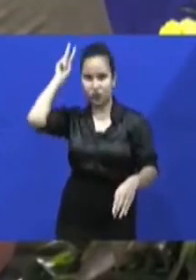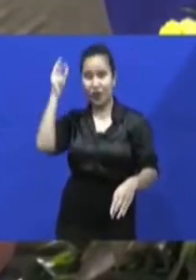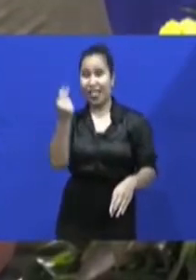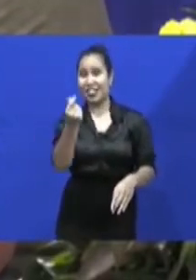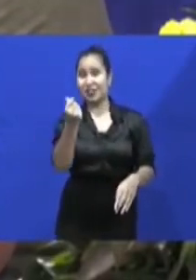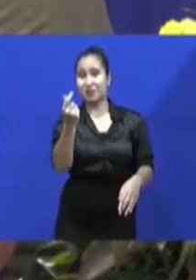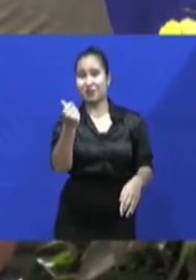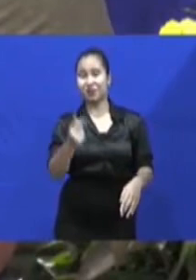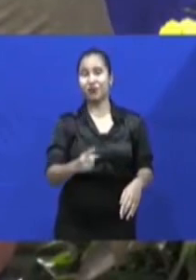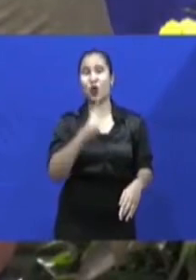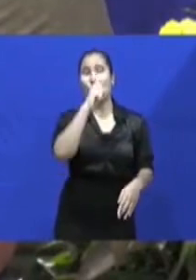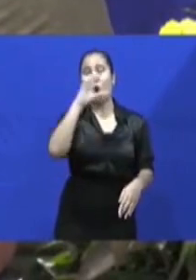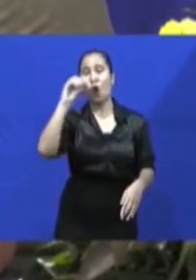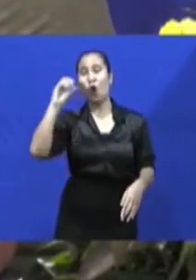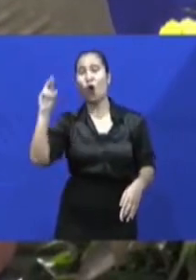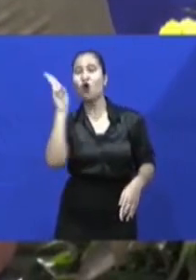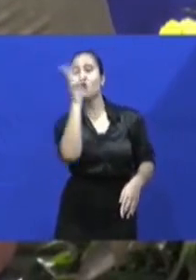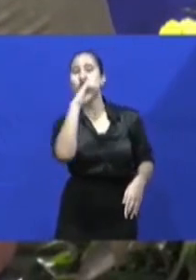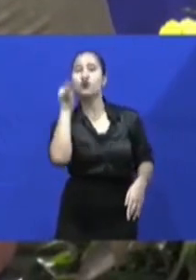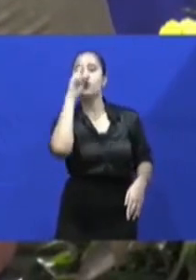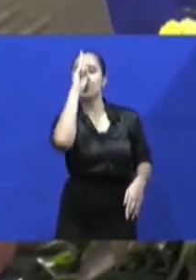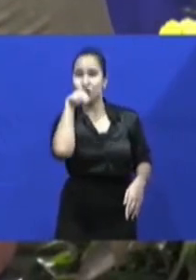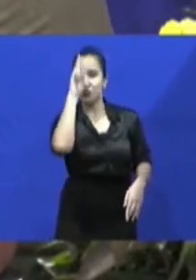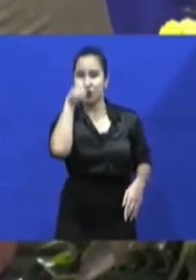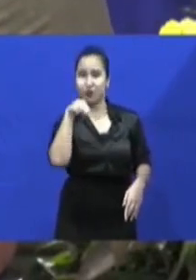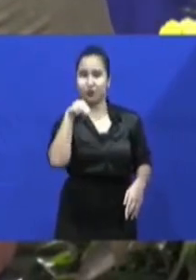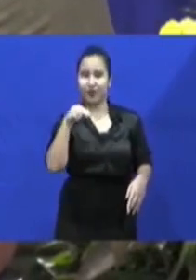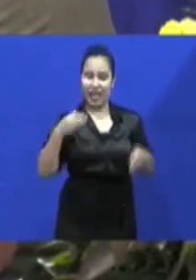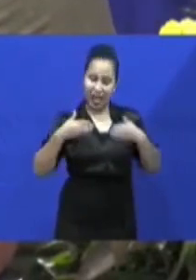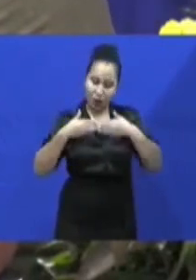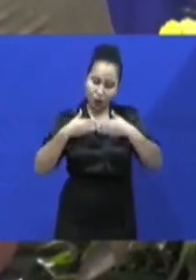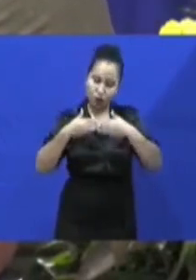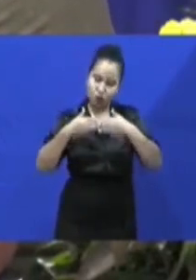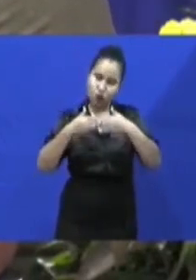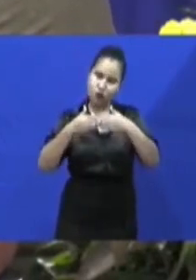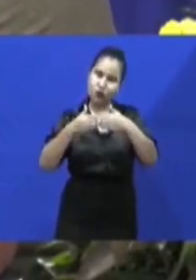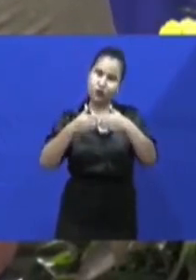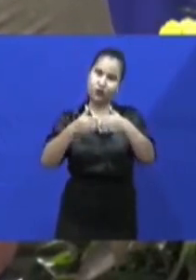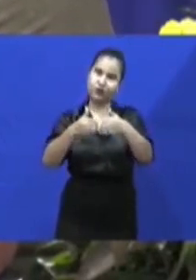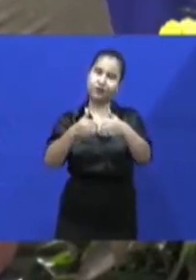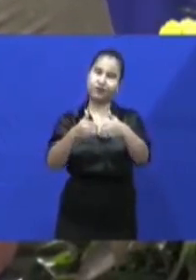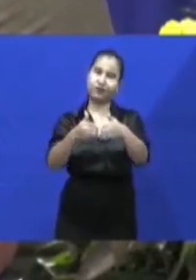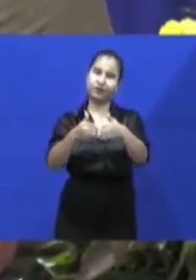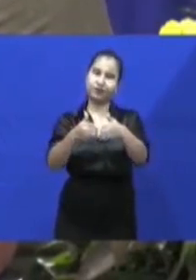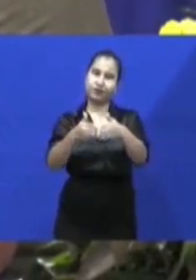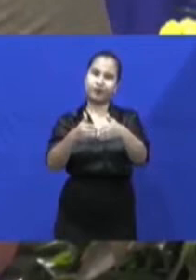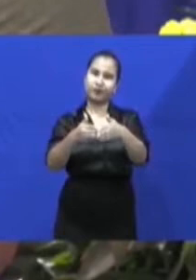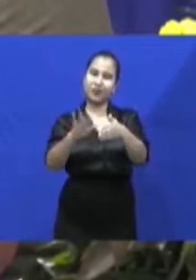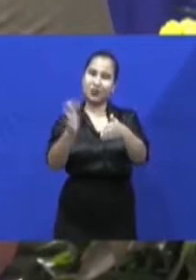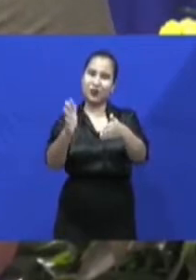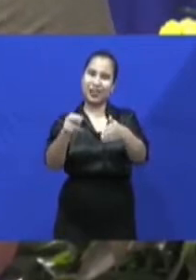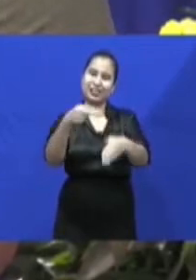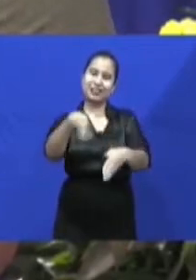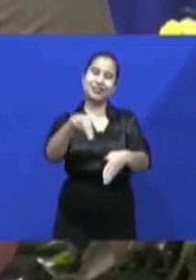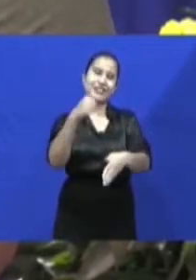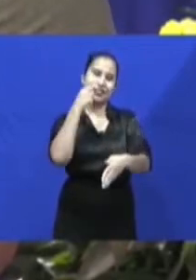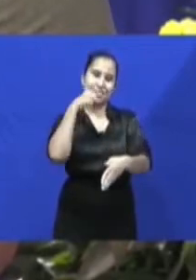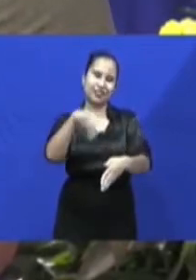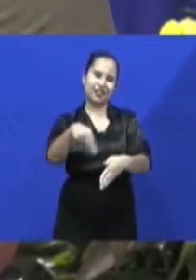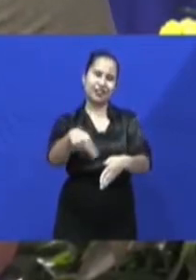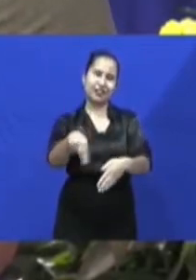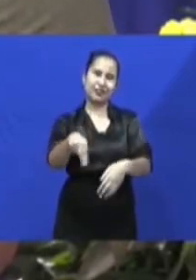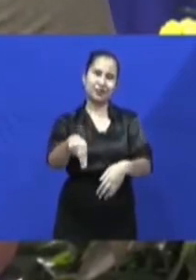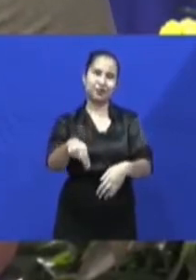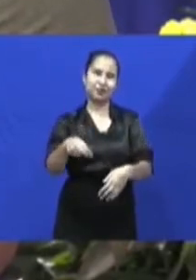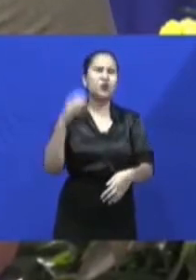betalen rond de 100 dollar daarvoor en ze worden dus per boot getransporteerd. Ze landen ergens in Ikeri. We